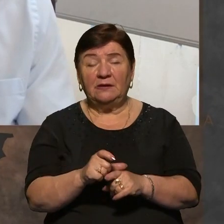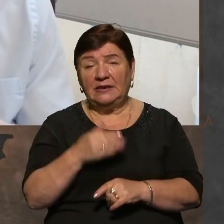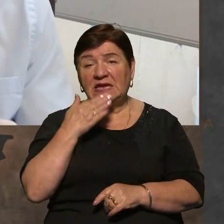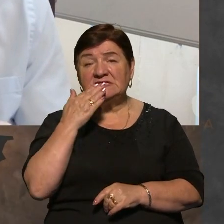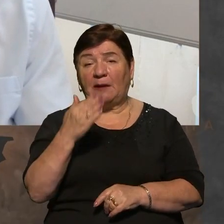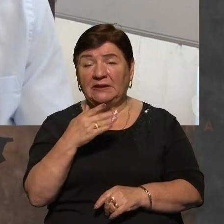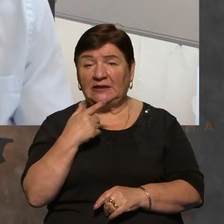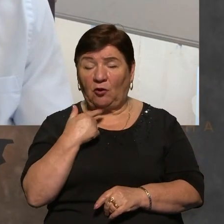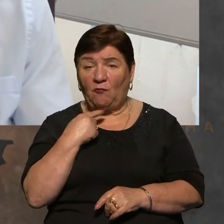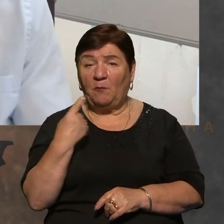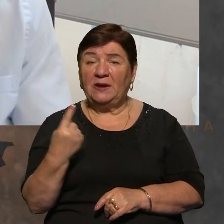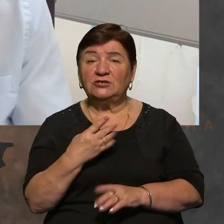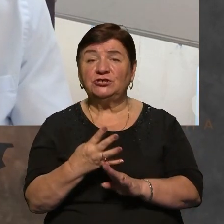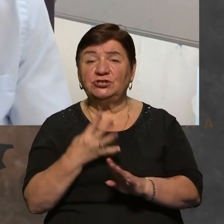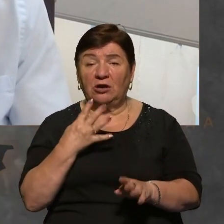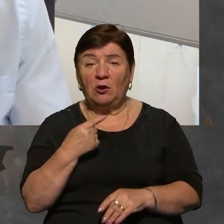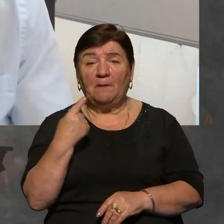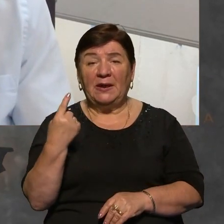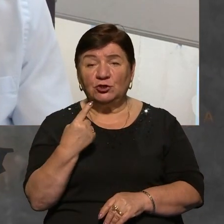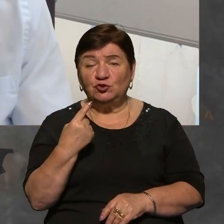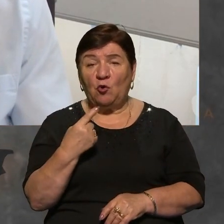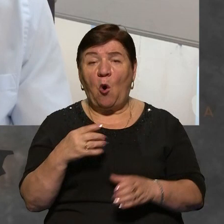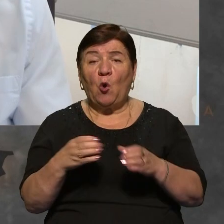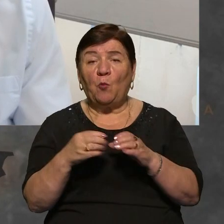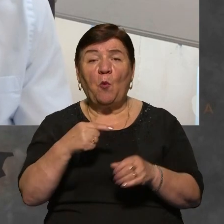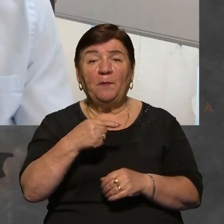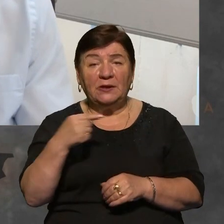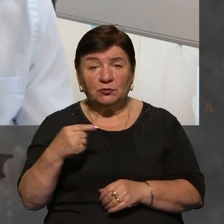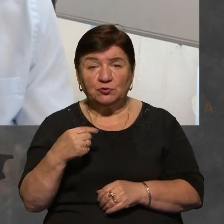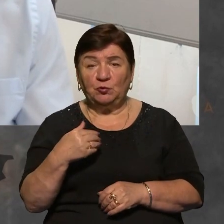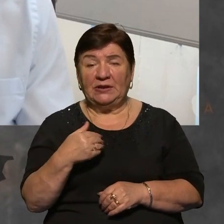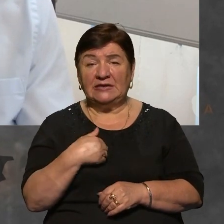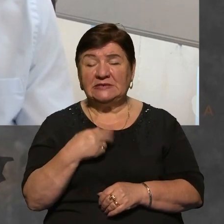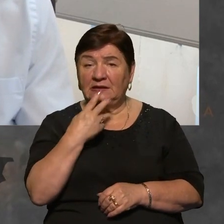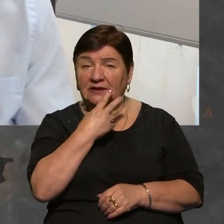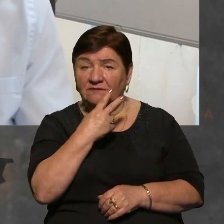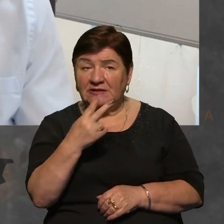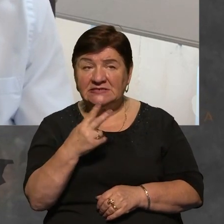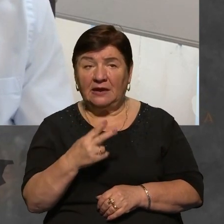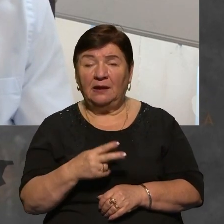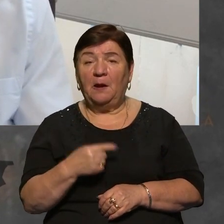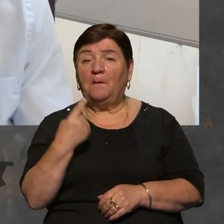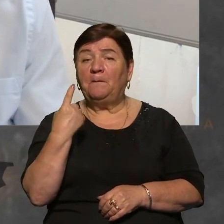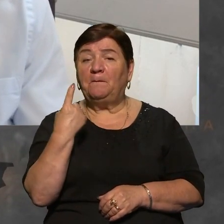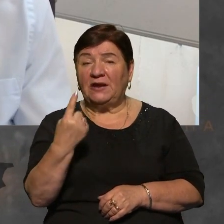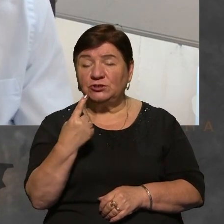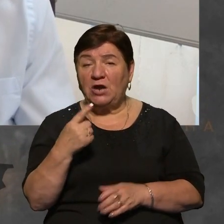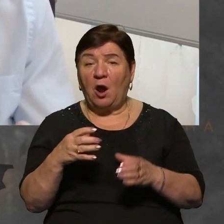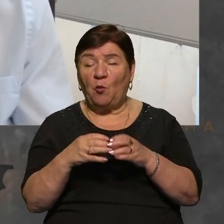кров. В першу чергу це на першу групу мінус. Тому що у нас, хто зараз дивиться, і в нього перша група мінус,